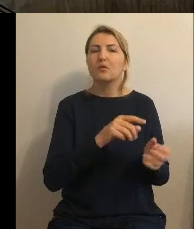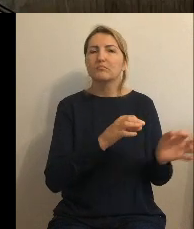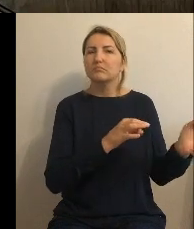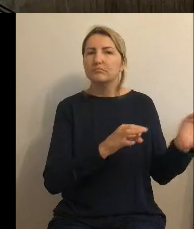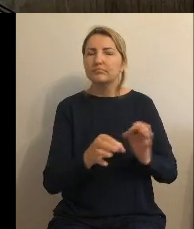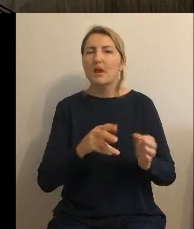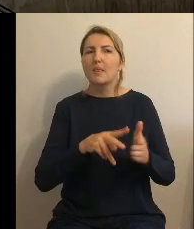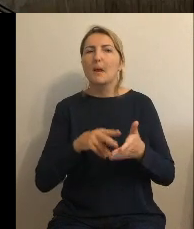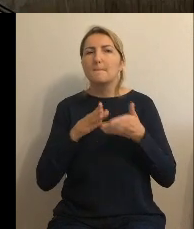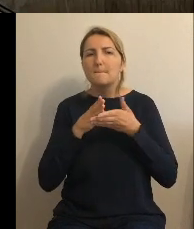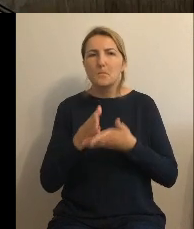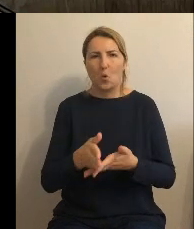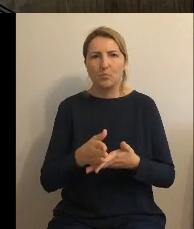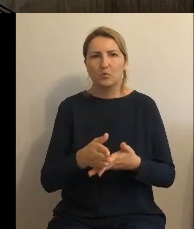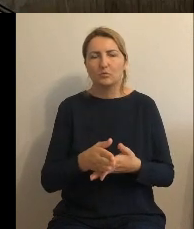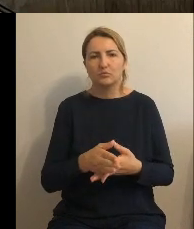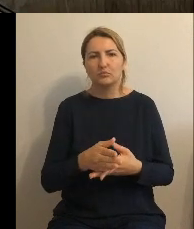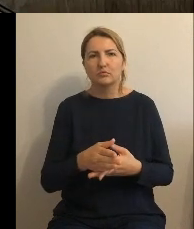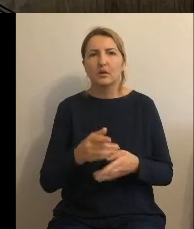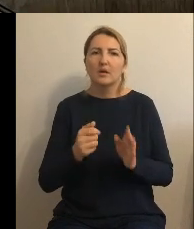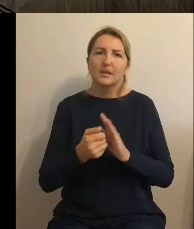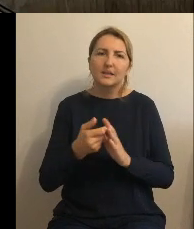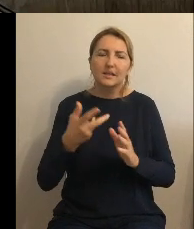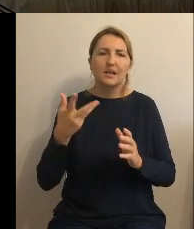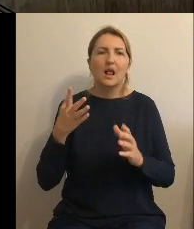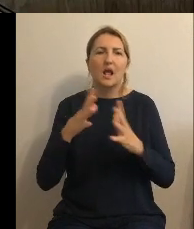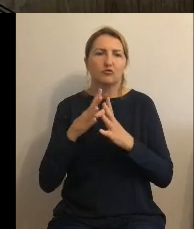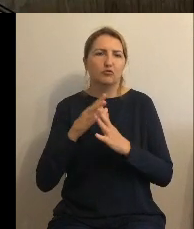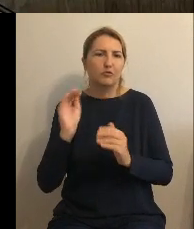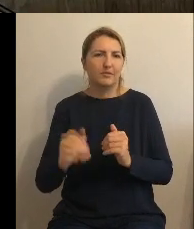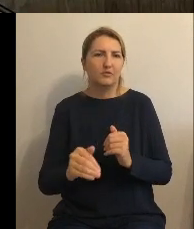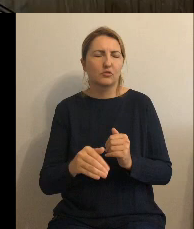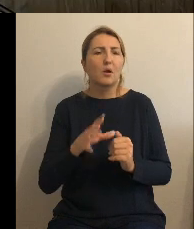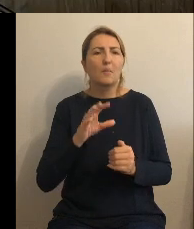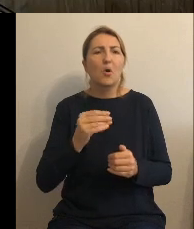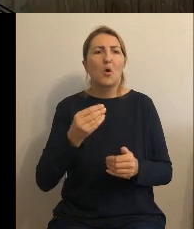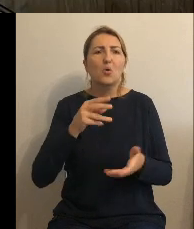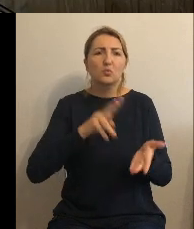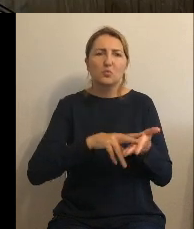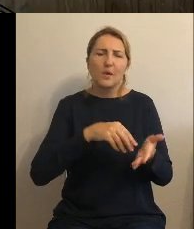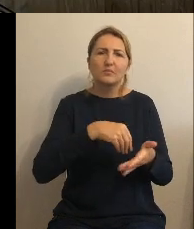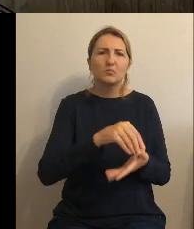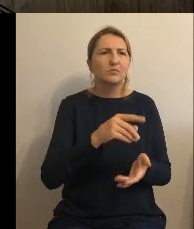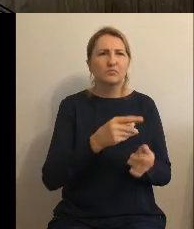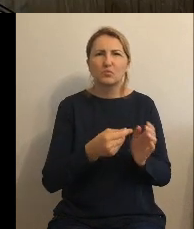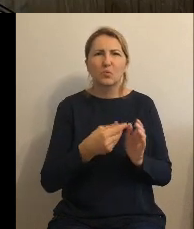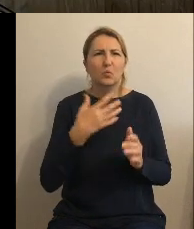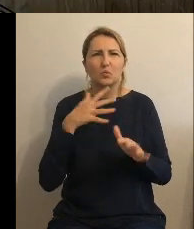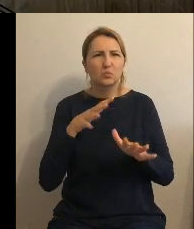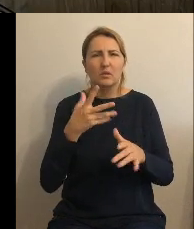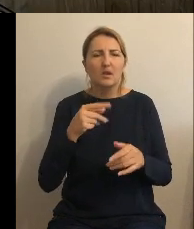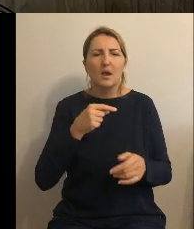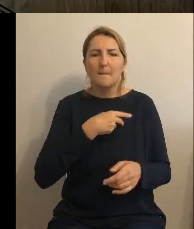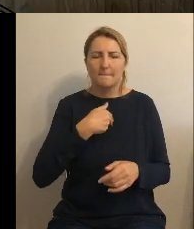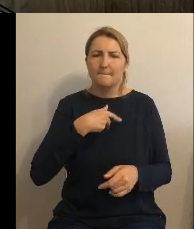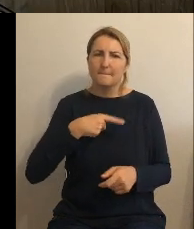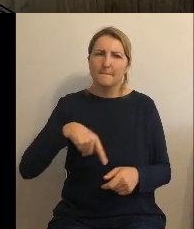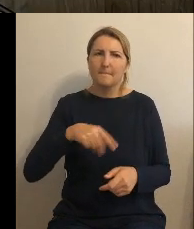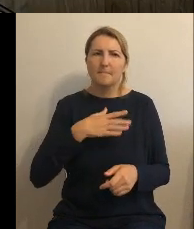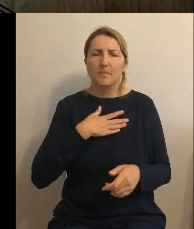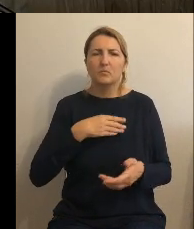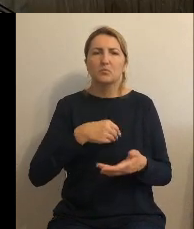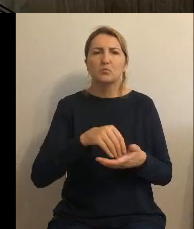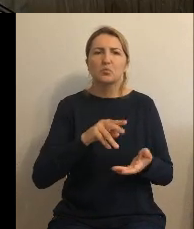wysokości kilkudziesięciu tysięcy, bo te składki nie są wysokie. My tutaj mamy składki 3 225 zł, także to nie jest